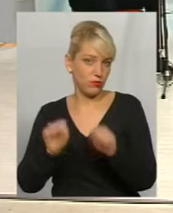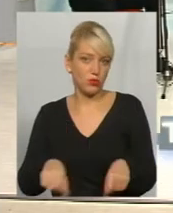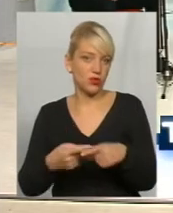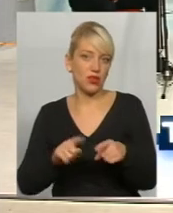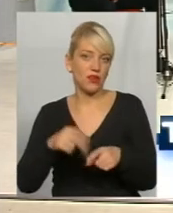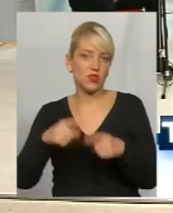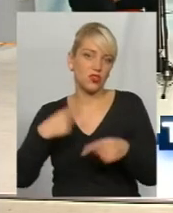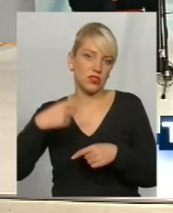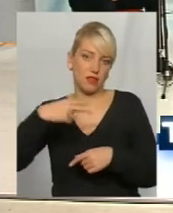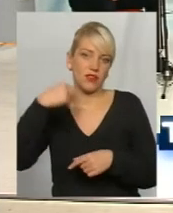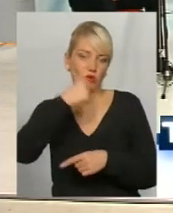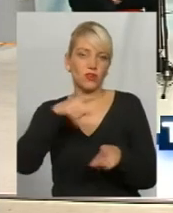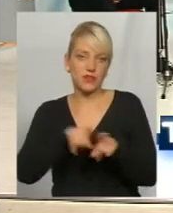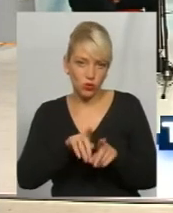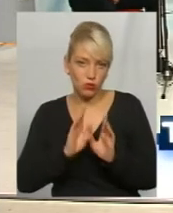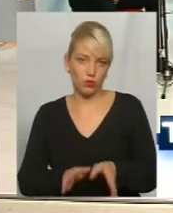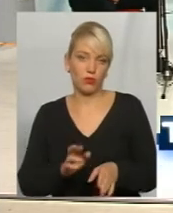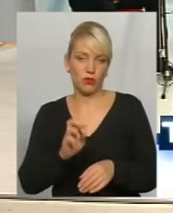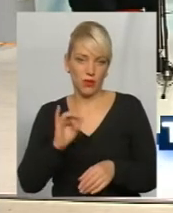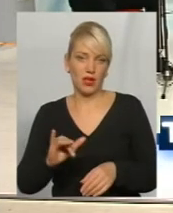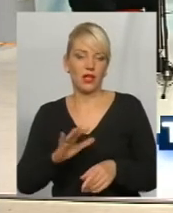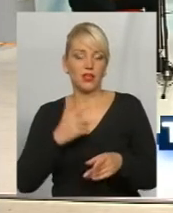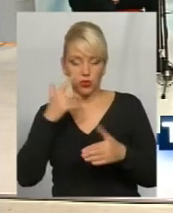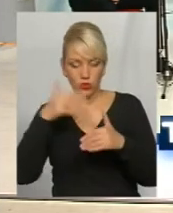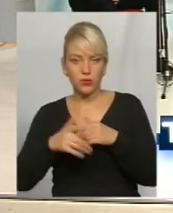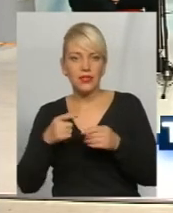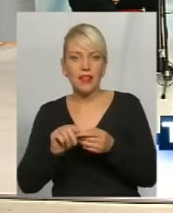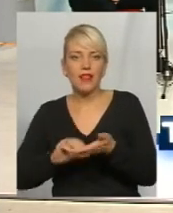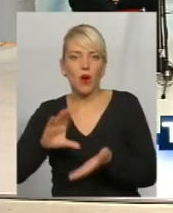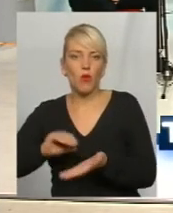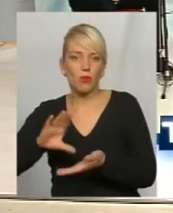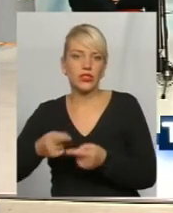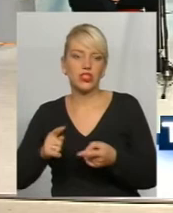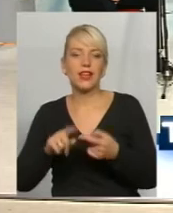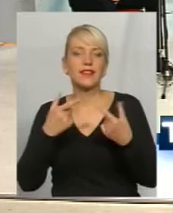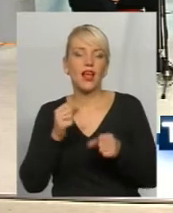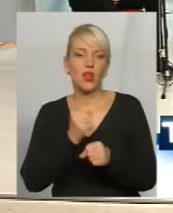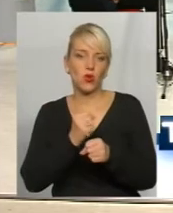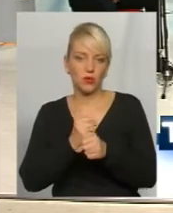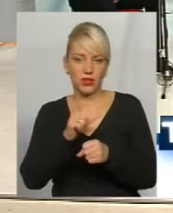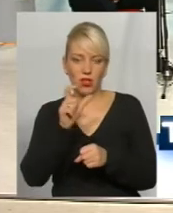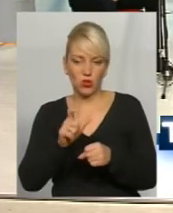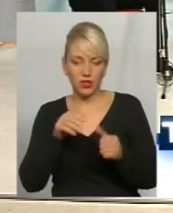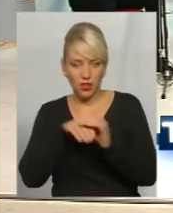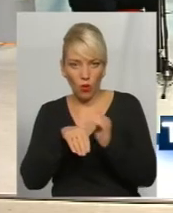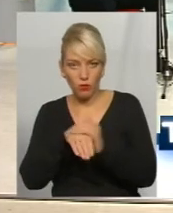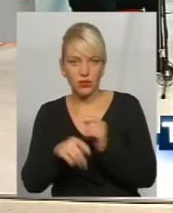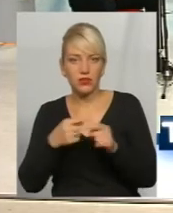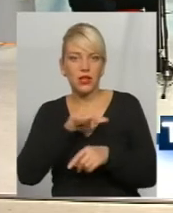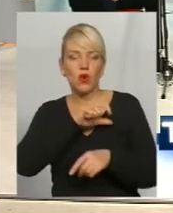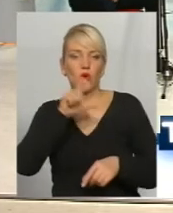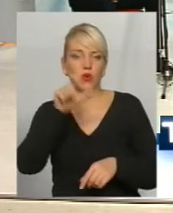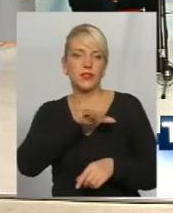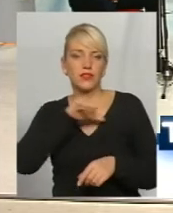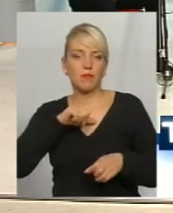роки в були. Зрозуміло, їх було б менше, але все одно це якесь накопичення. Тому, де це робити людині, вона сама вирішує. Це і банки, в любому слові має